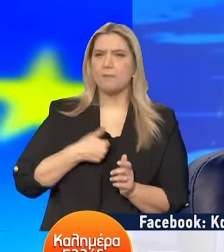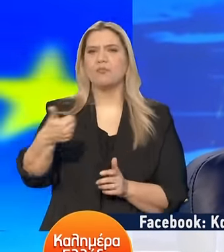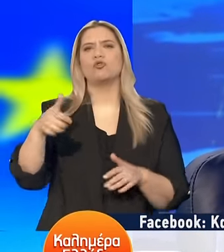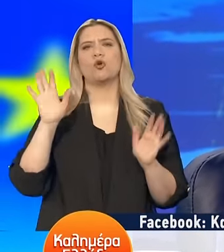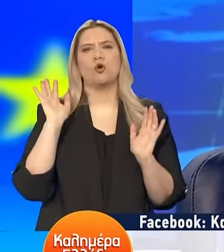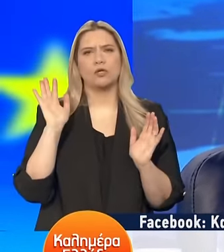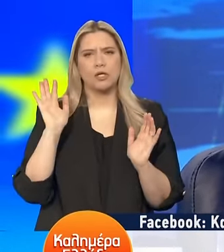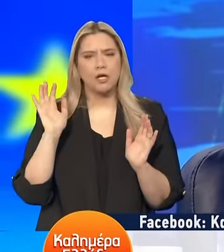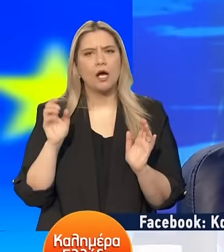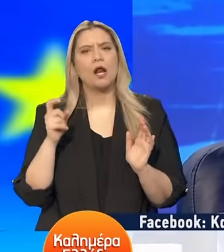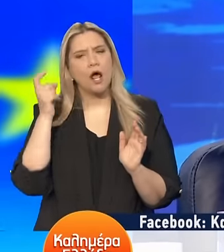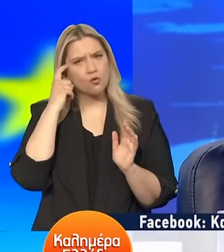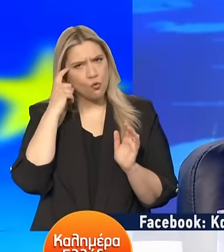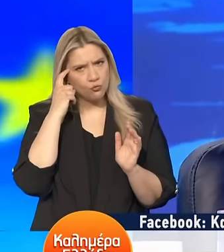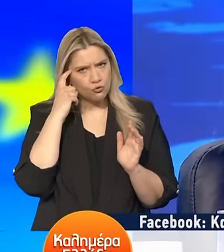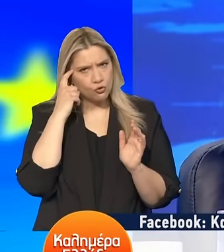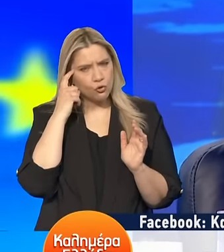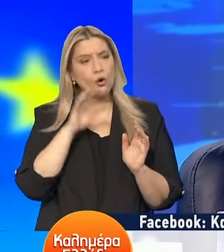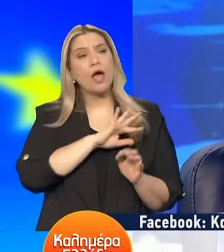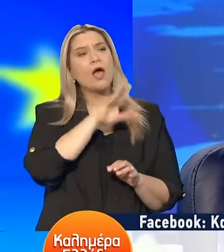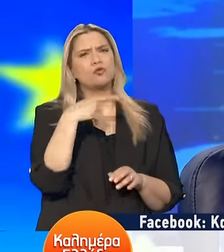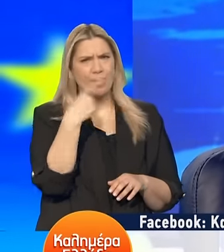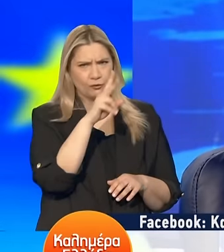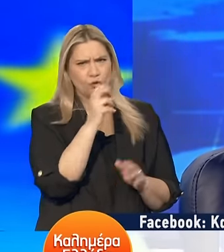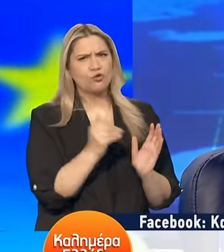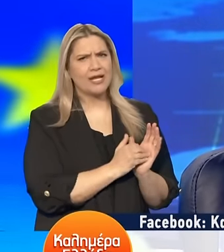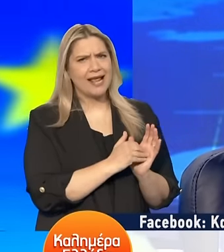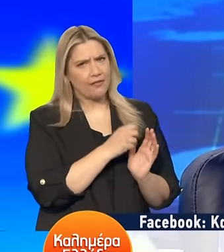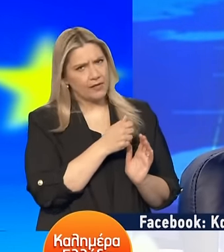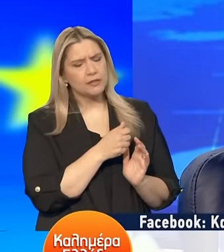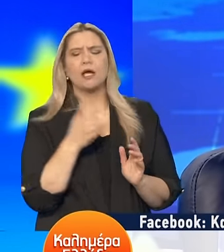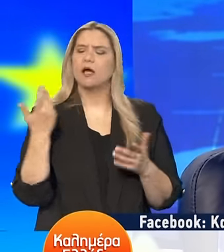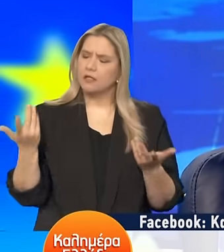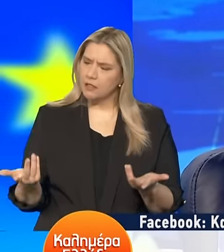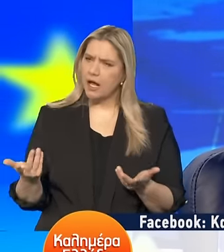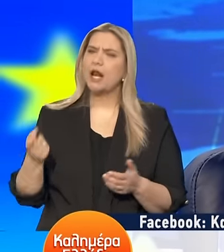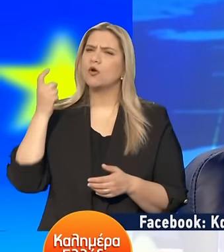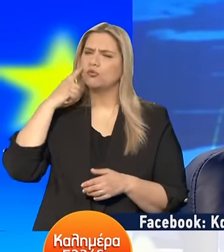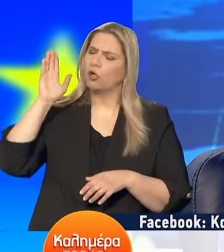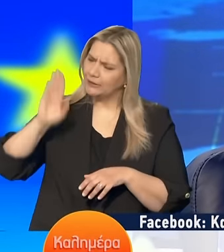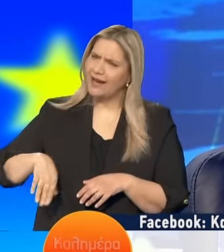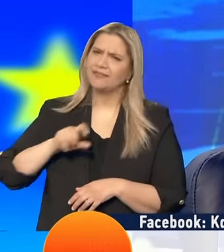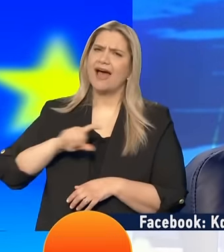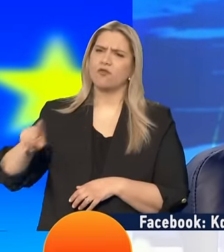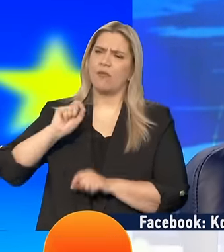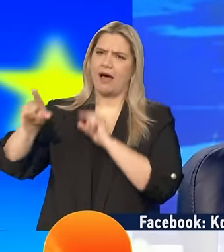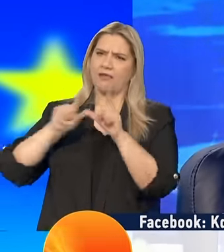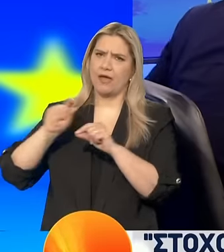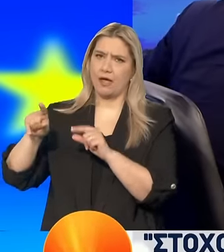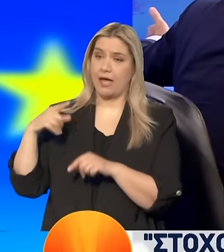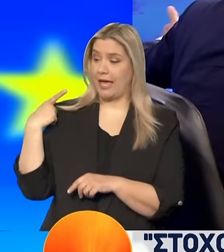αν δεν κάνουν λάθος Μέχρι στιγμής Αλλά προφανώς οι πολλοί θα φτάσουν Την τελευταία εβδομάδα Γιατί αυτοί έχουν φτάσει